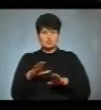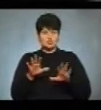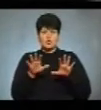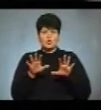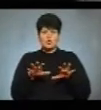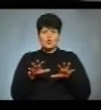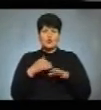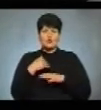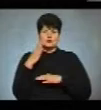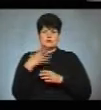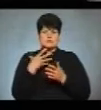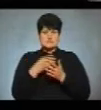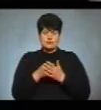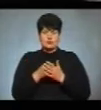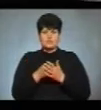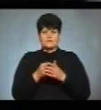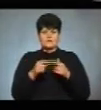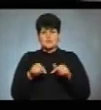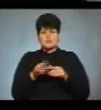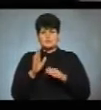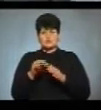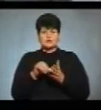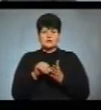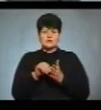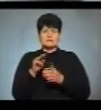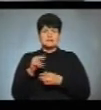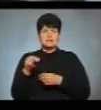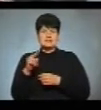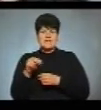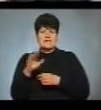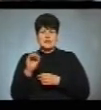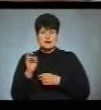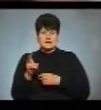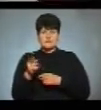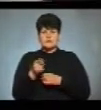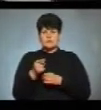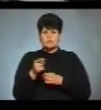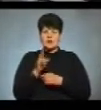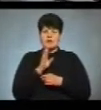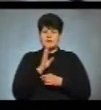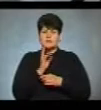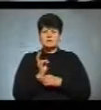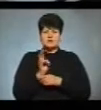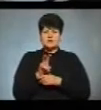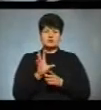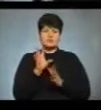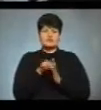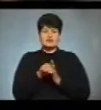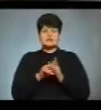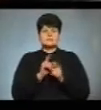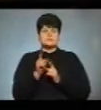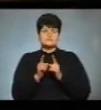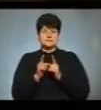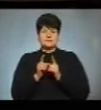на своїй дільниці, а там, де буду член ДВК. Зараз подаємо заяву. Тернополянка Христина Трегуб прийшла, щоб внести себе до списку